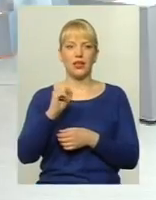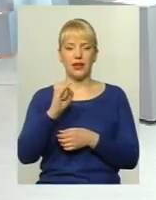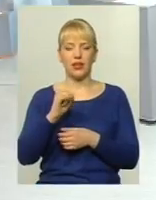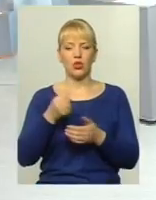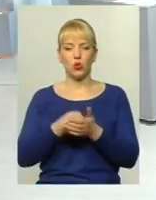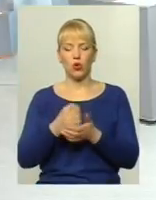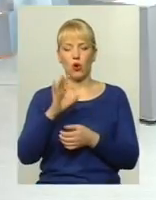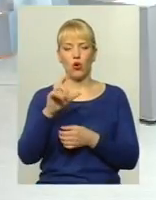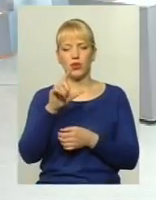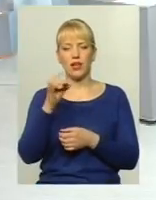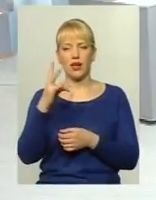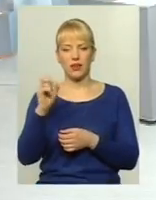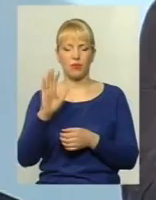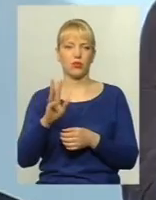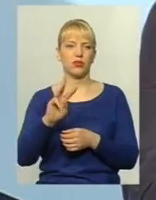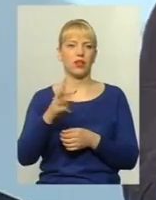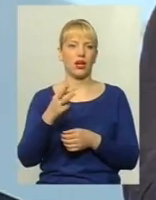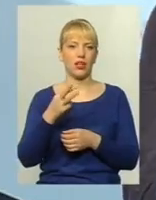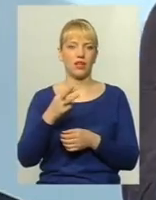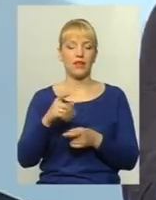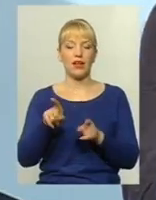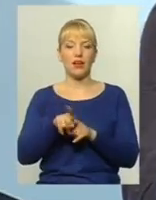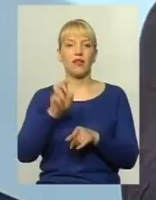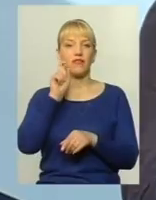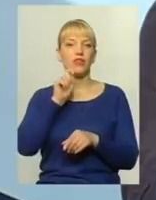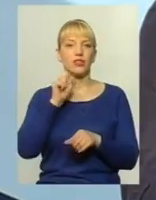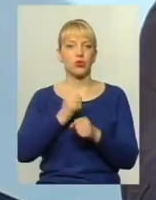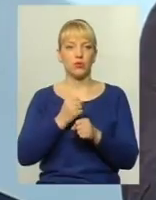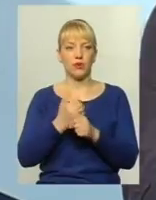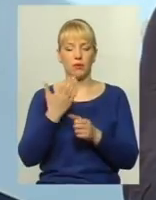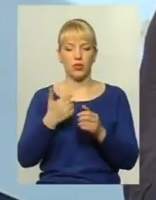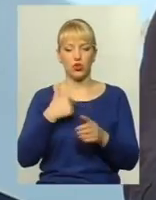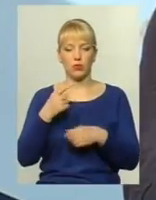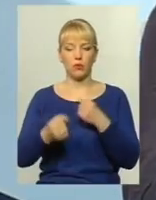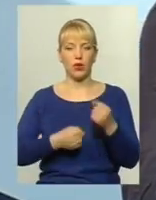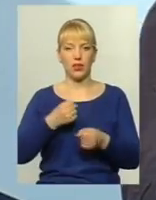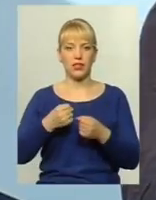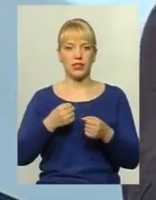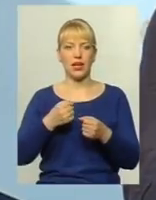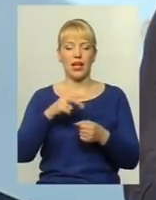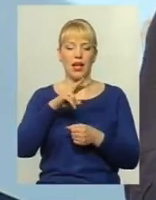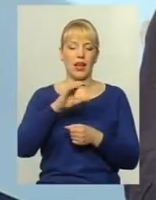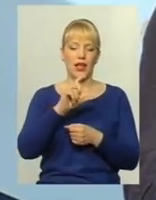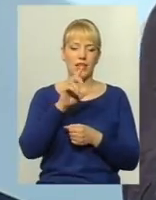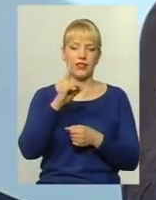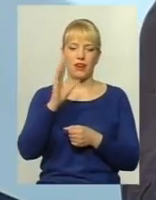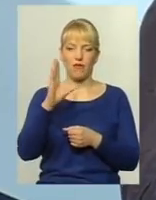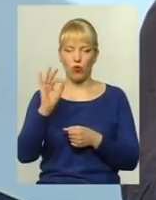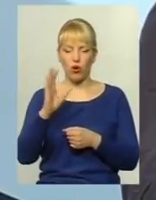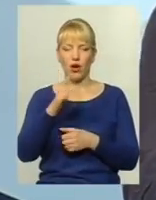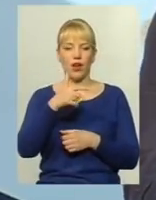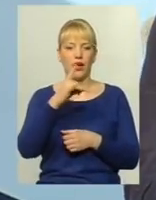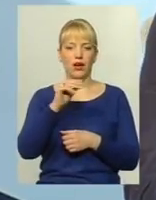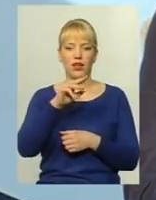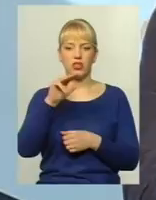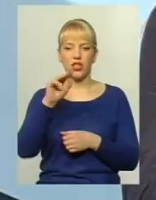І це зроблено, наприклад, в місті Хмельниця. Пасажир добирається, якщо нам, наприклад, добратися з Лєзнього в Речане, то треба робити дві